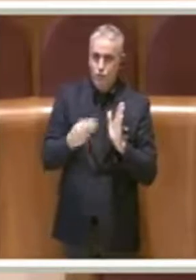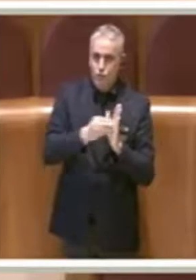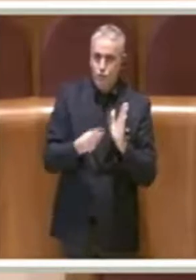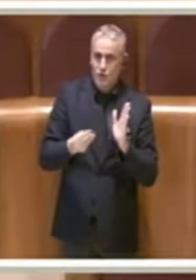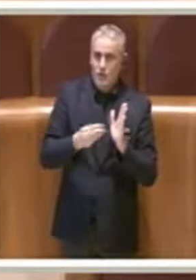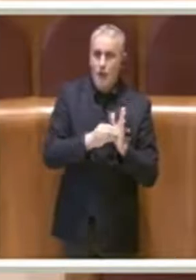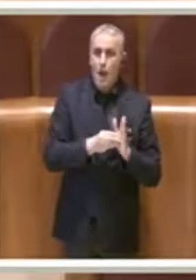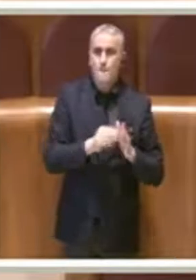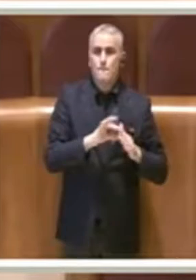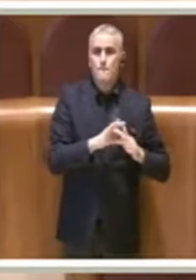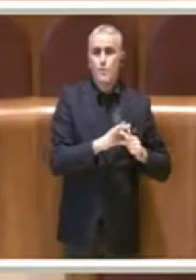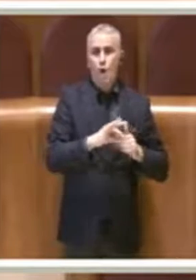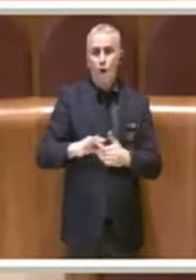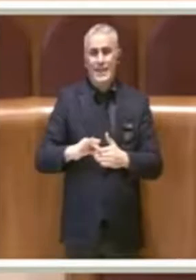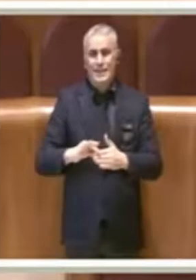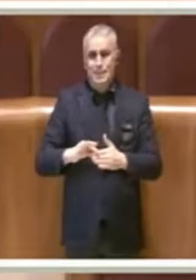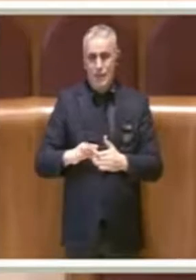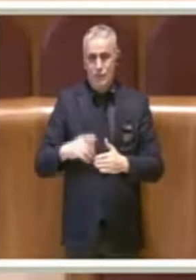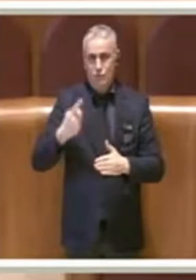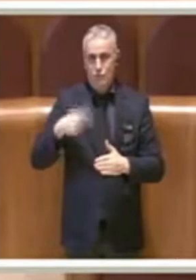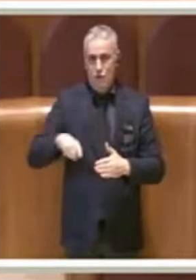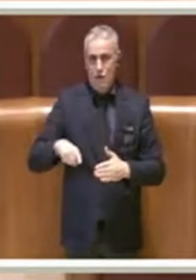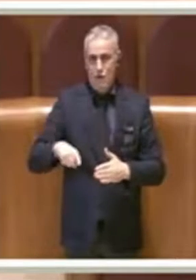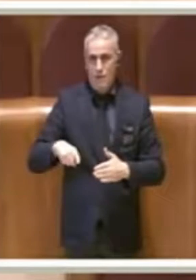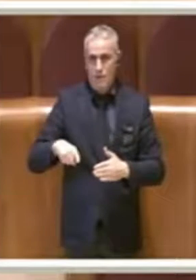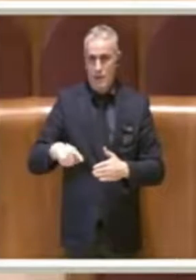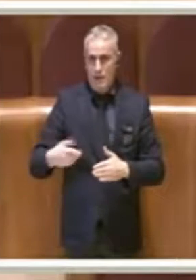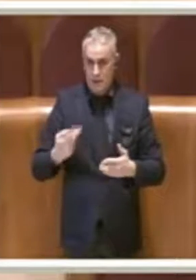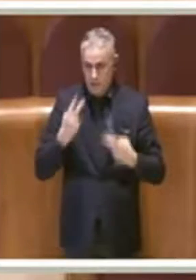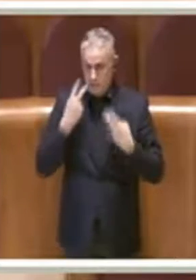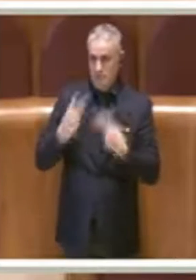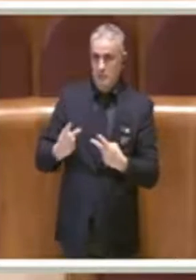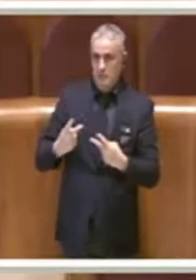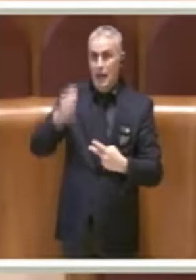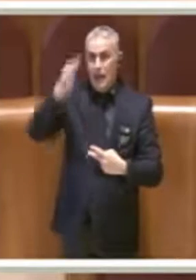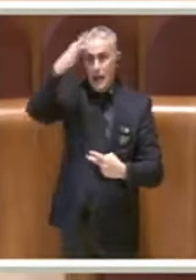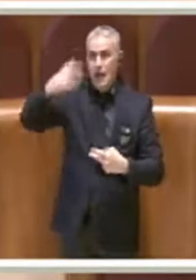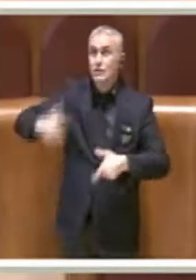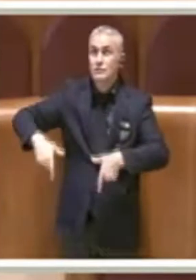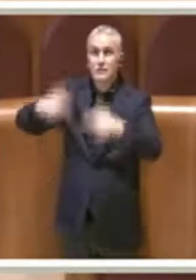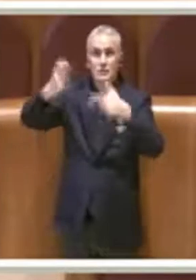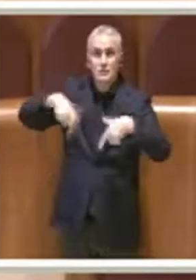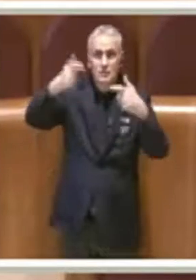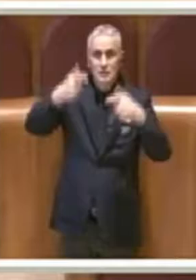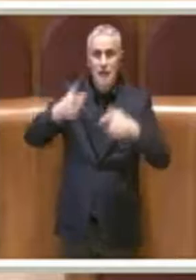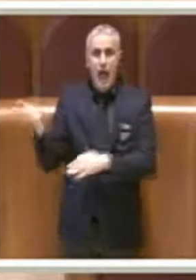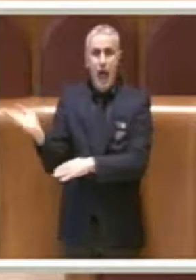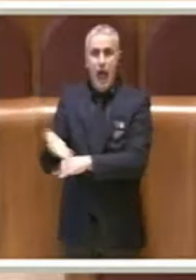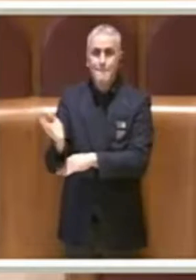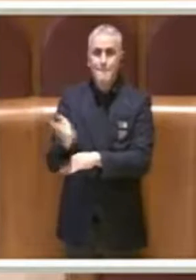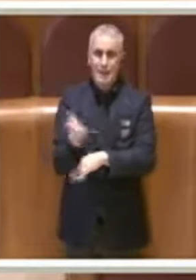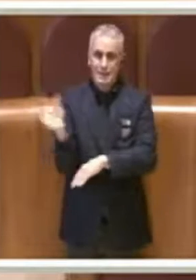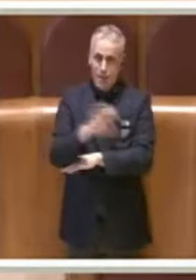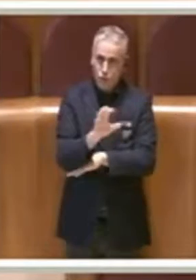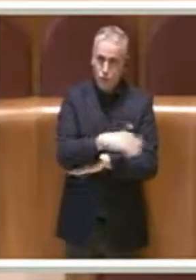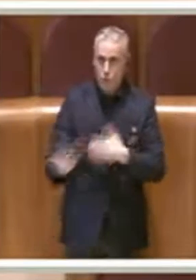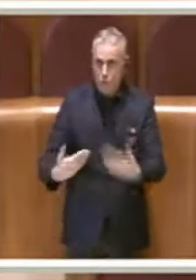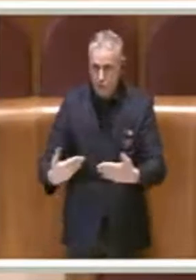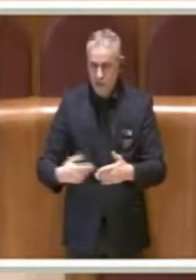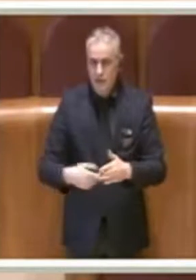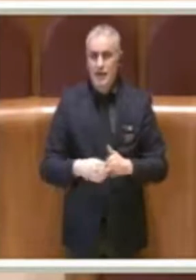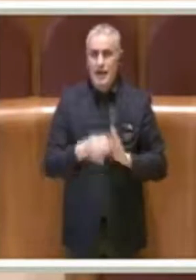provvedimento di presa d'atto in caso in cui gli abbattimenti sono di urgenza e lo facciamo nell'articolo 32,3.